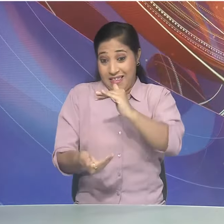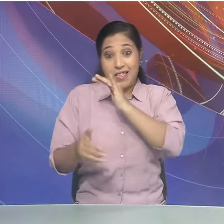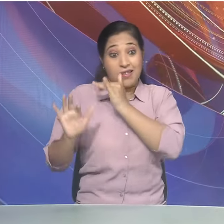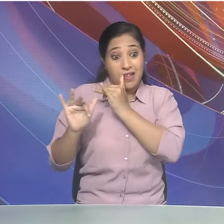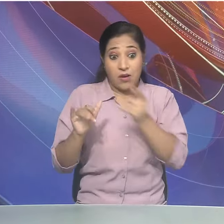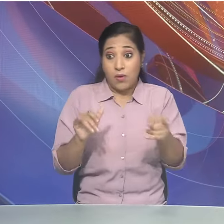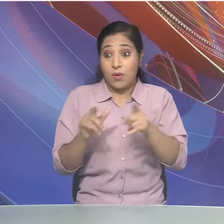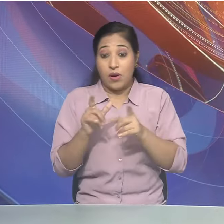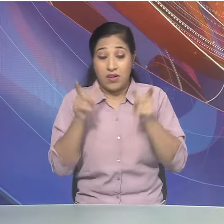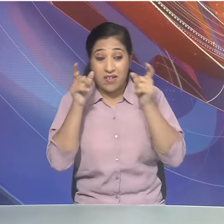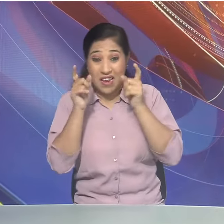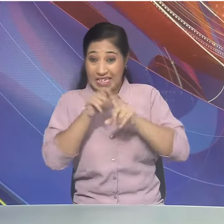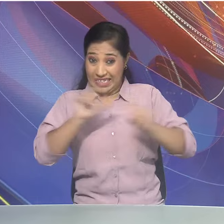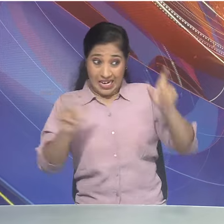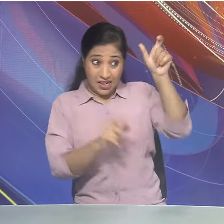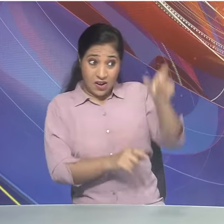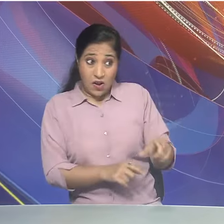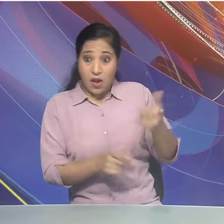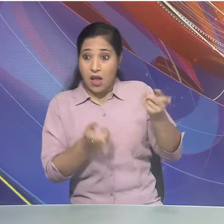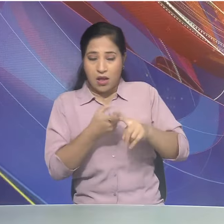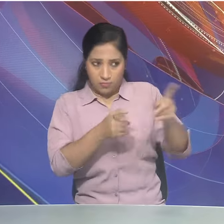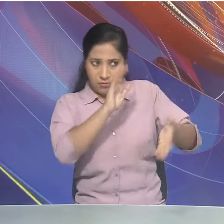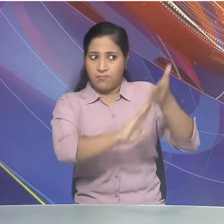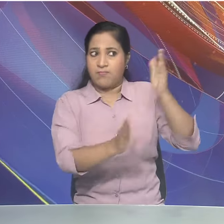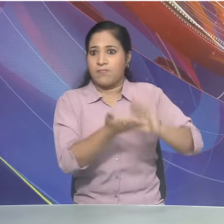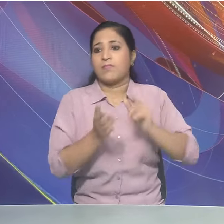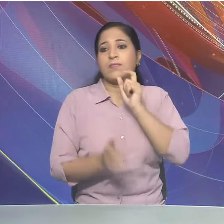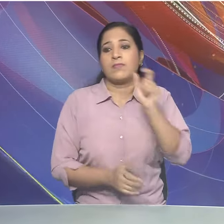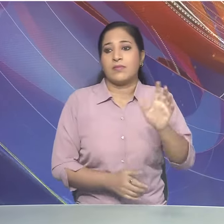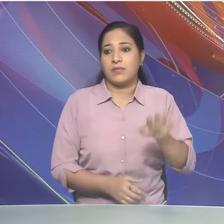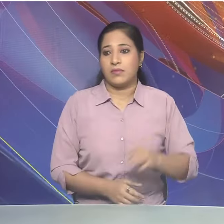खतलनाक राक्षस विश्वाशन को चुनौती दी है